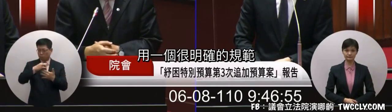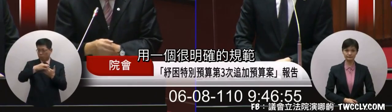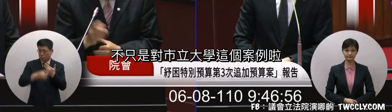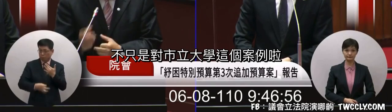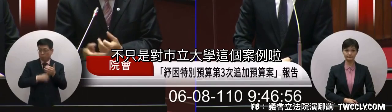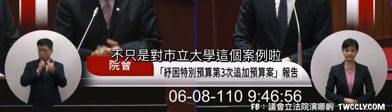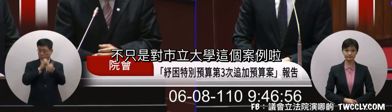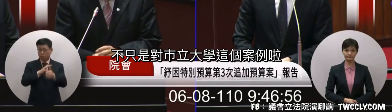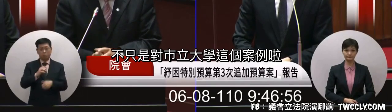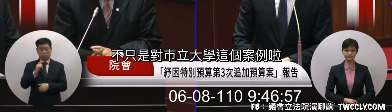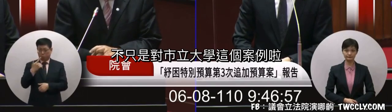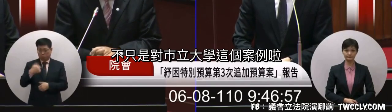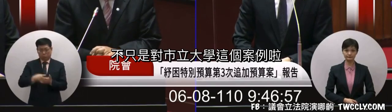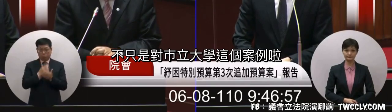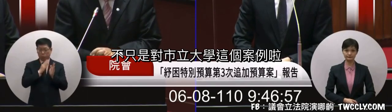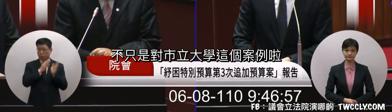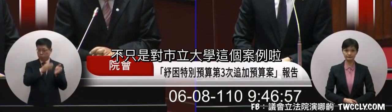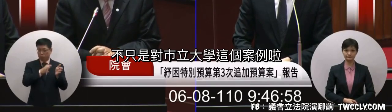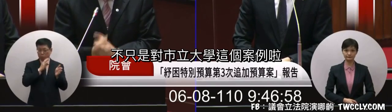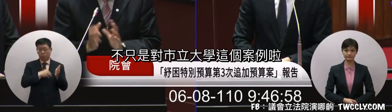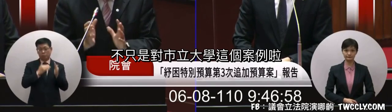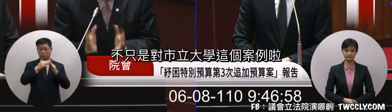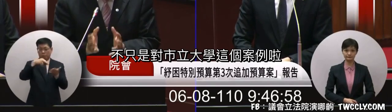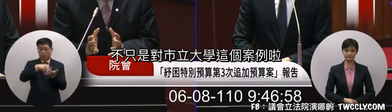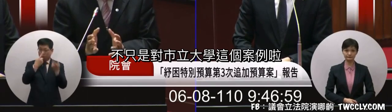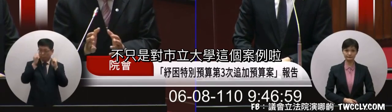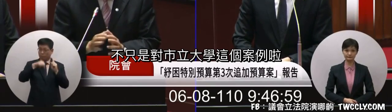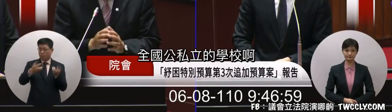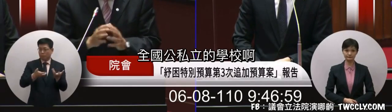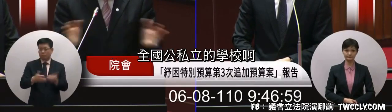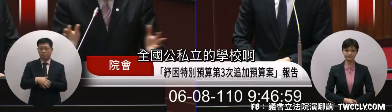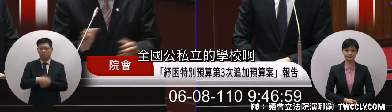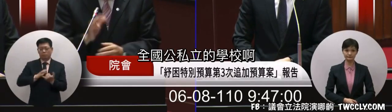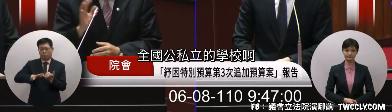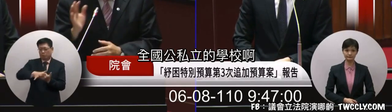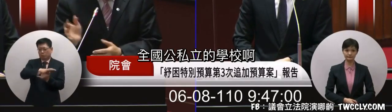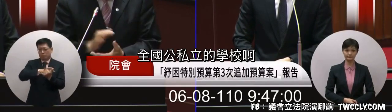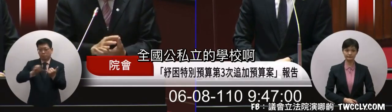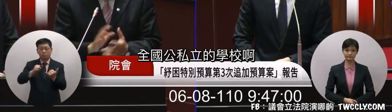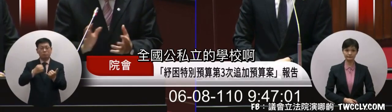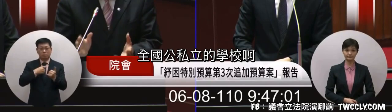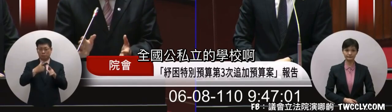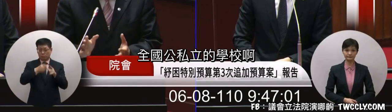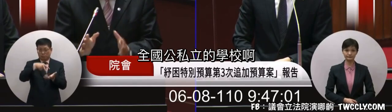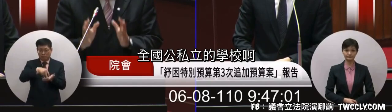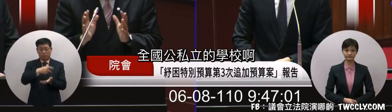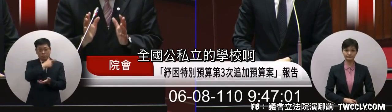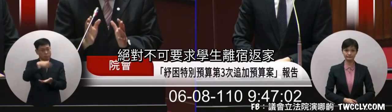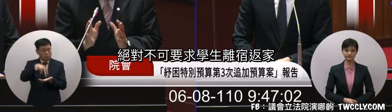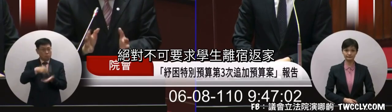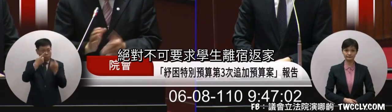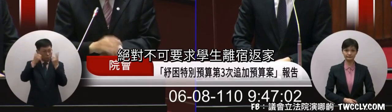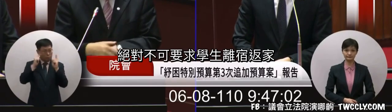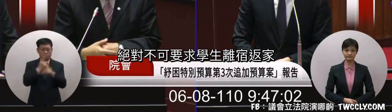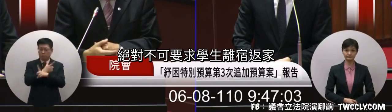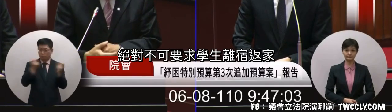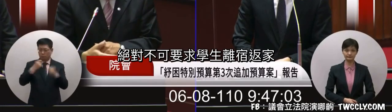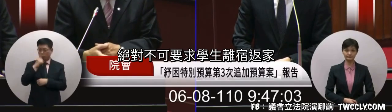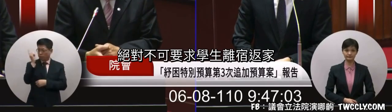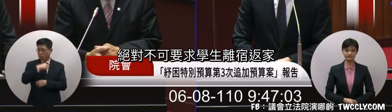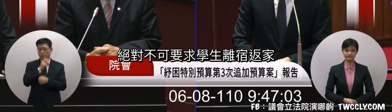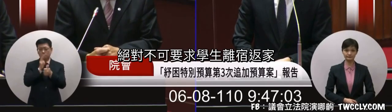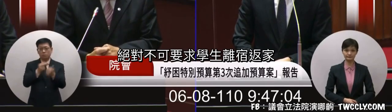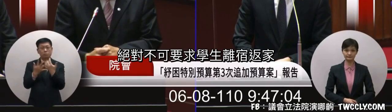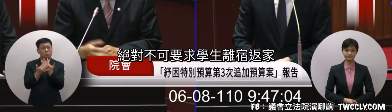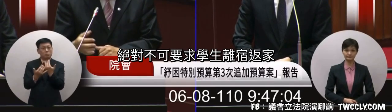範不只是對市立大學案例公私立的學校絕對不可要